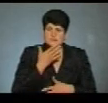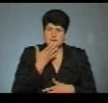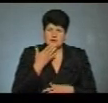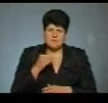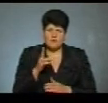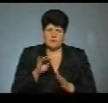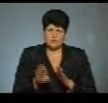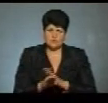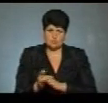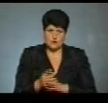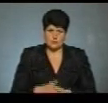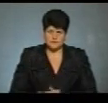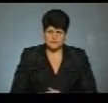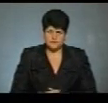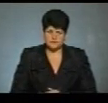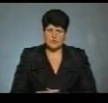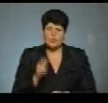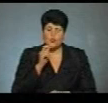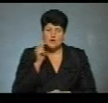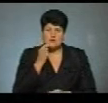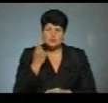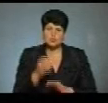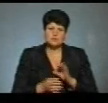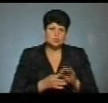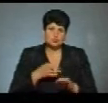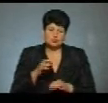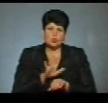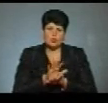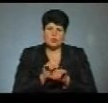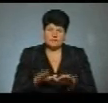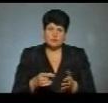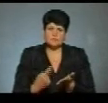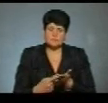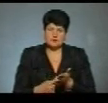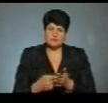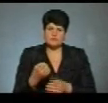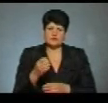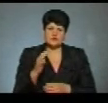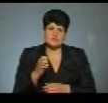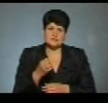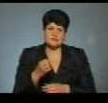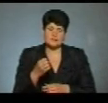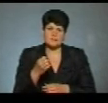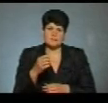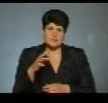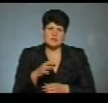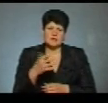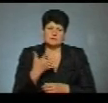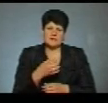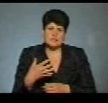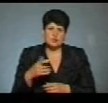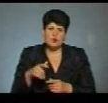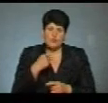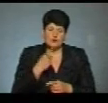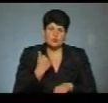Підволочийському районі. В Україні за добу коронавірус підтвердили в 415 людей. Загалом, як повідомив головний санітарний лікар